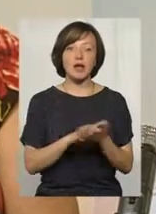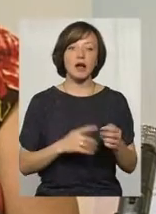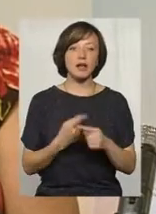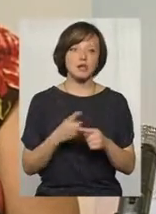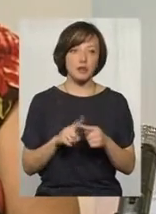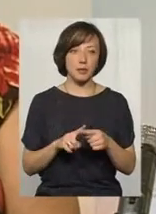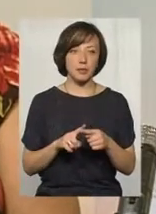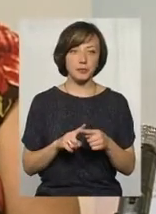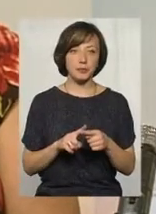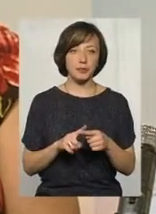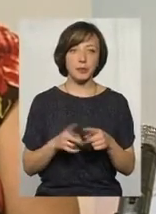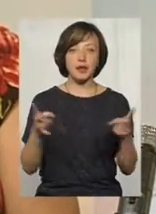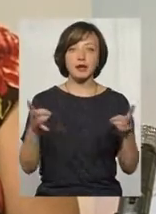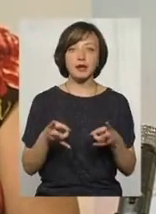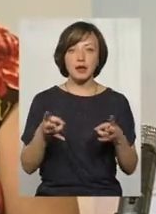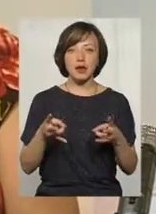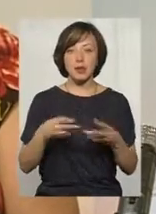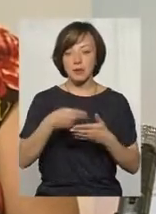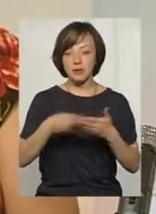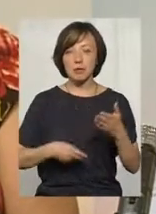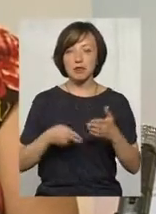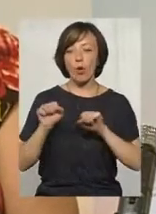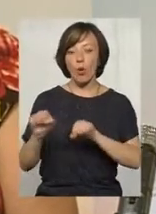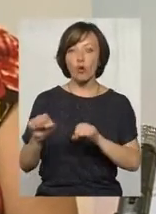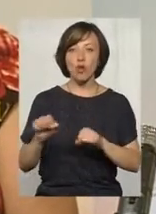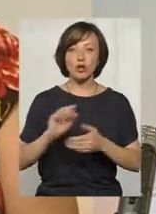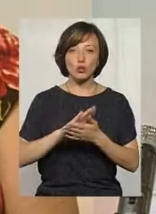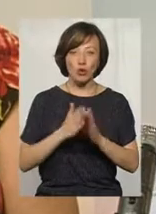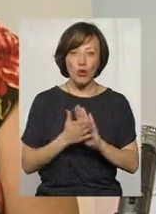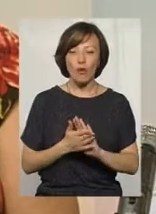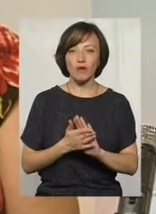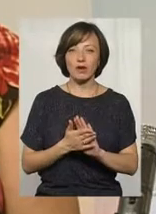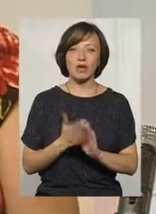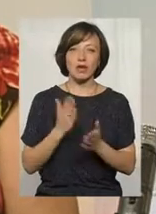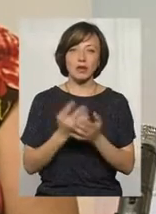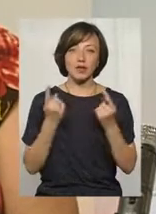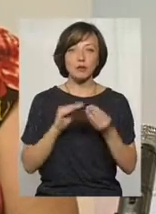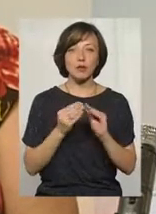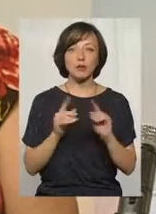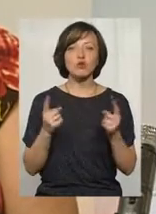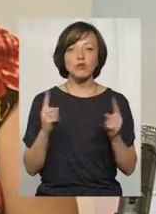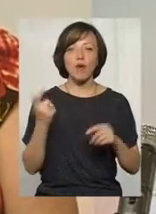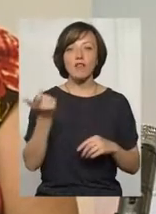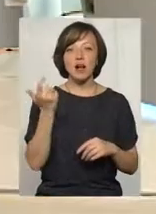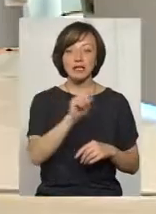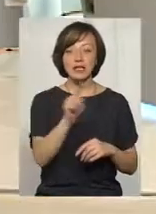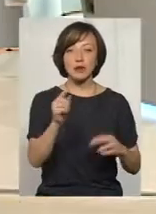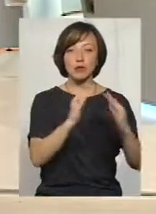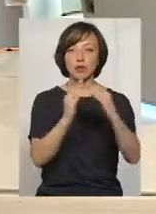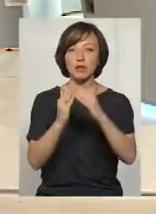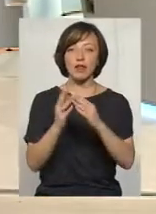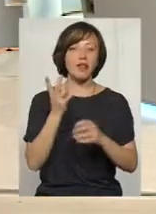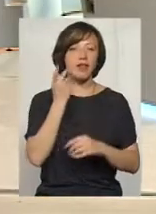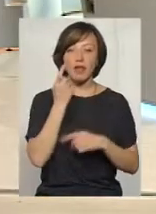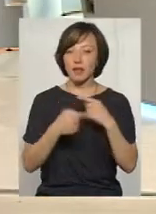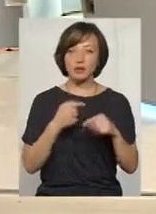треба підписувати охоронні договори. От на цьому етапі є величезні проблеми. Чому? Тому що власники тих будинків не